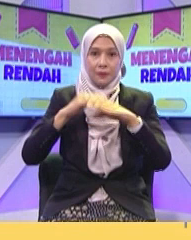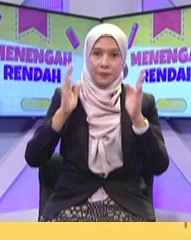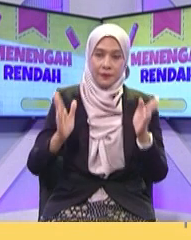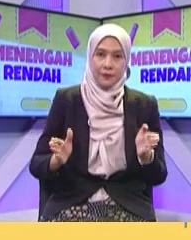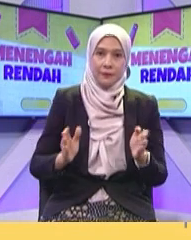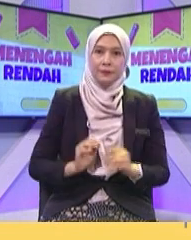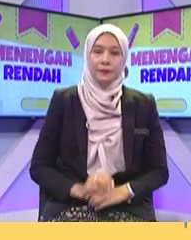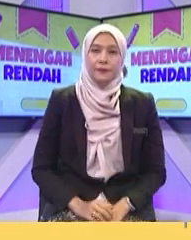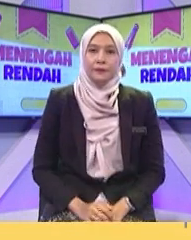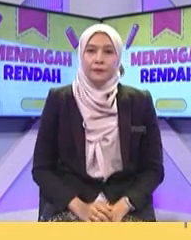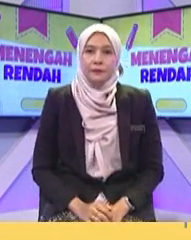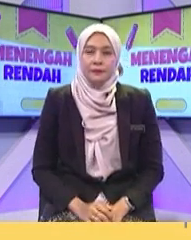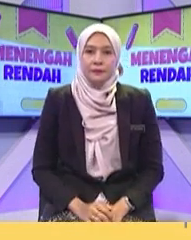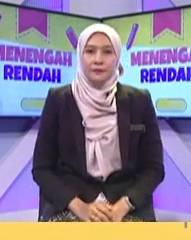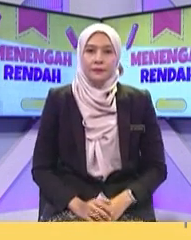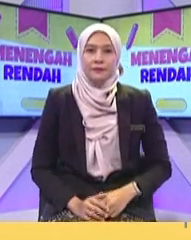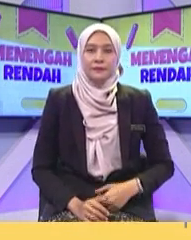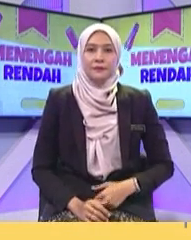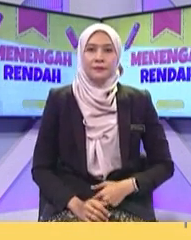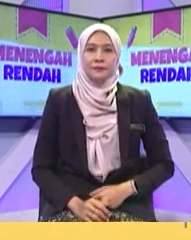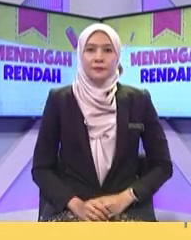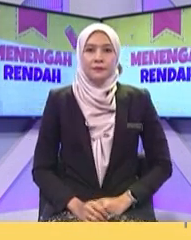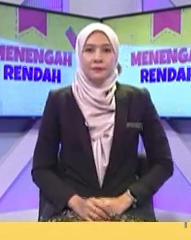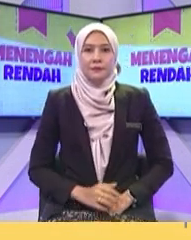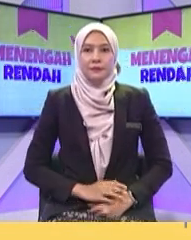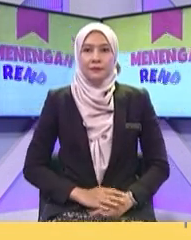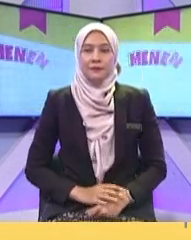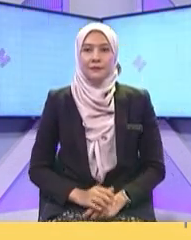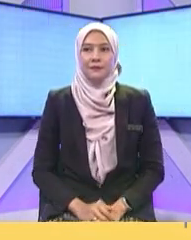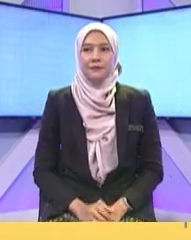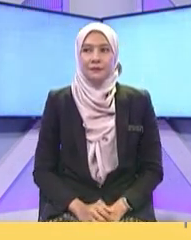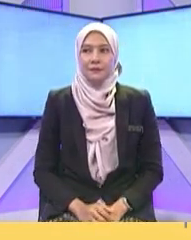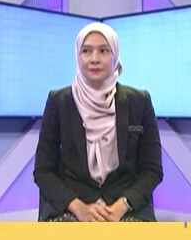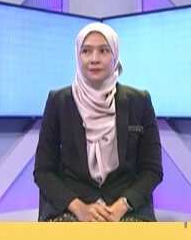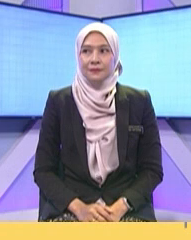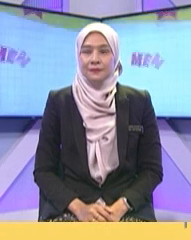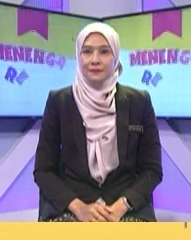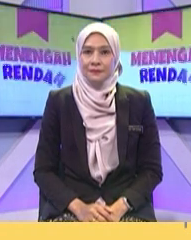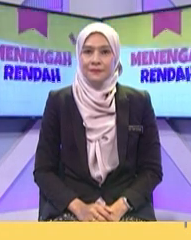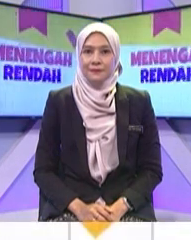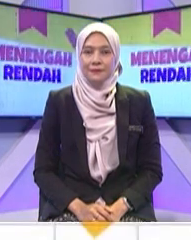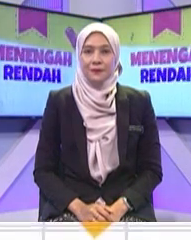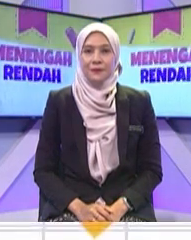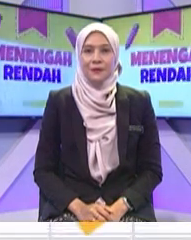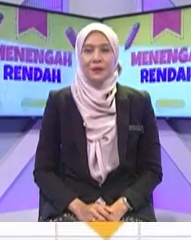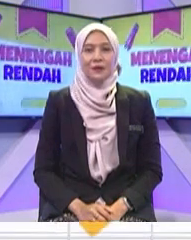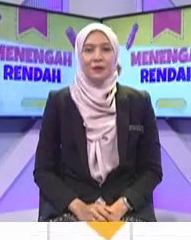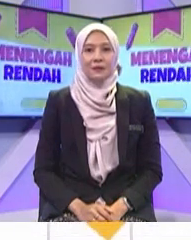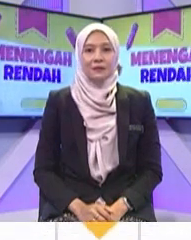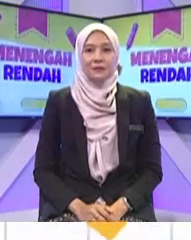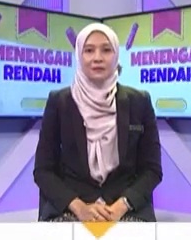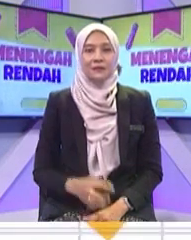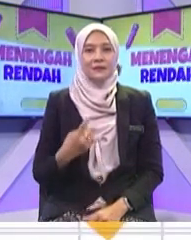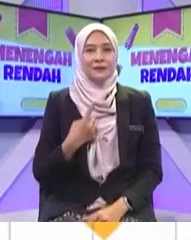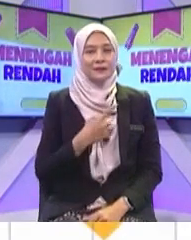kita Pada hari ini Di rumah Okey Siapa nak jawab dulu Mana Okey Okey Okey Fahim Dua-dua